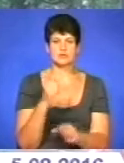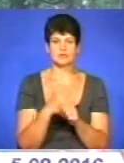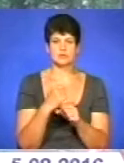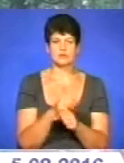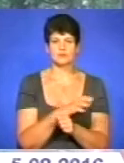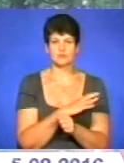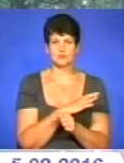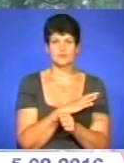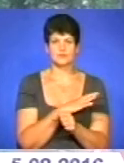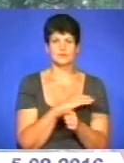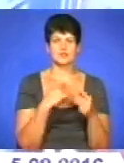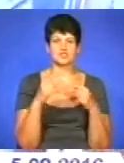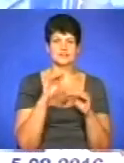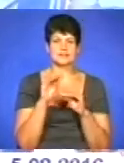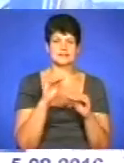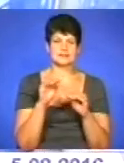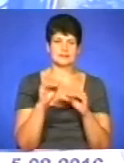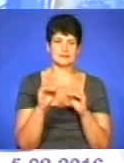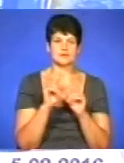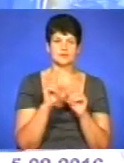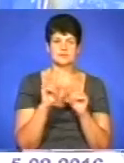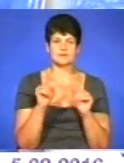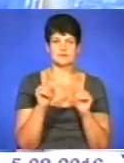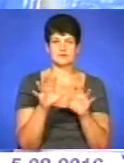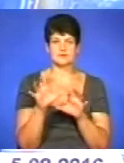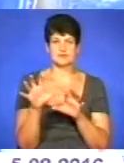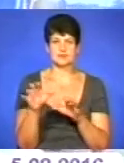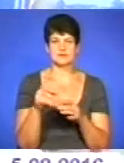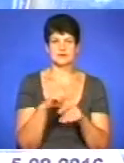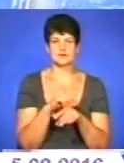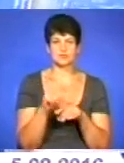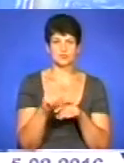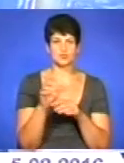дизайнерами. Ексклюзивні світлини також адресують слухачам радіозв'язку.